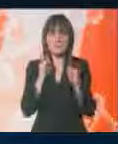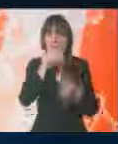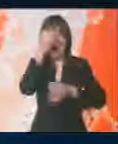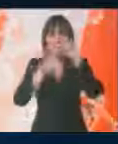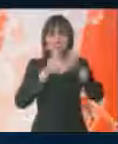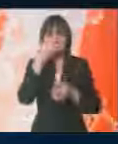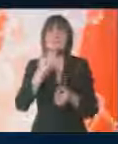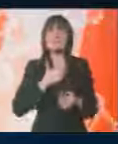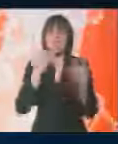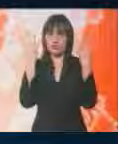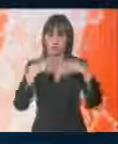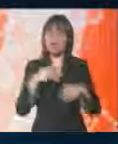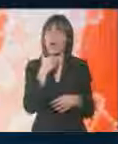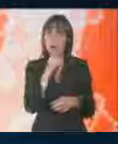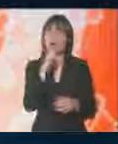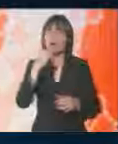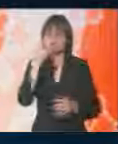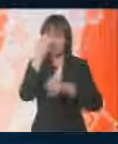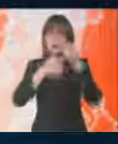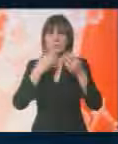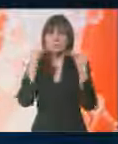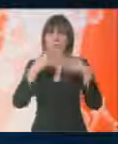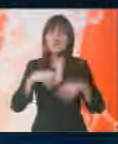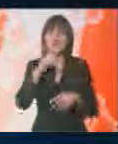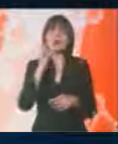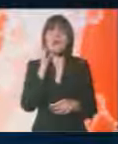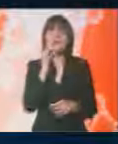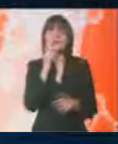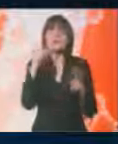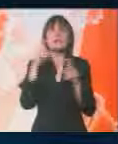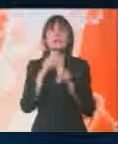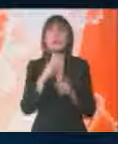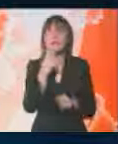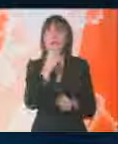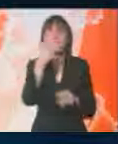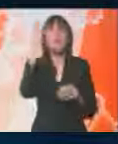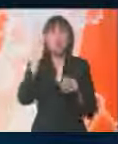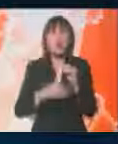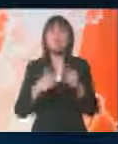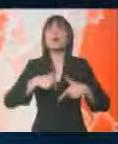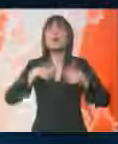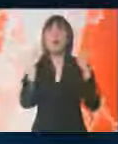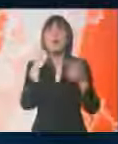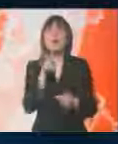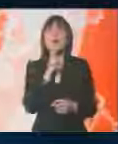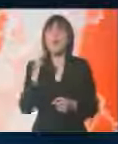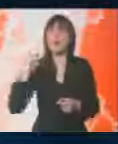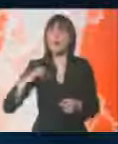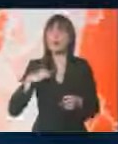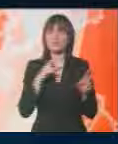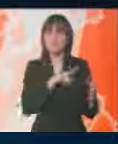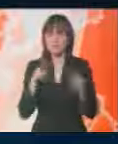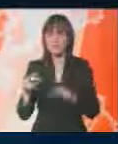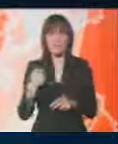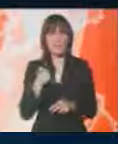analizu našim sručnjacima, ali i sručnjacima u Pristelu i Srasburu, da vidim da konačno se izjasne ko je nadležni sud.